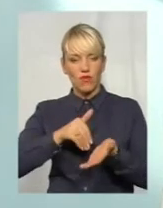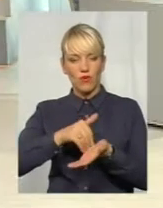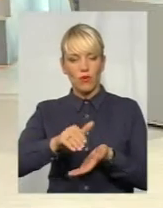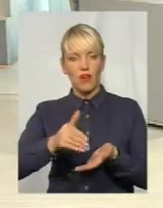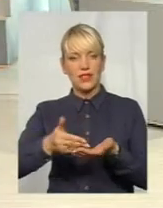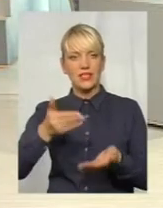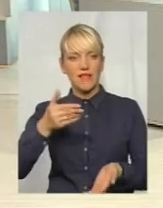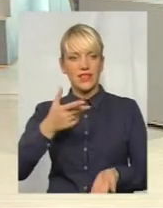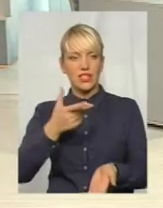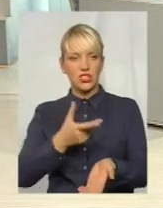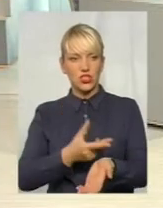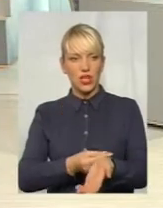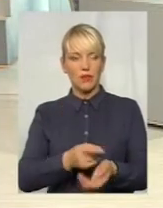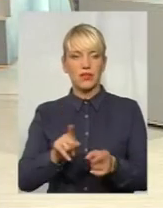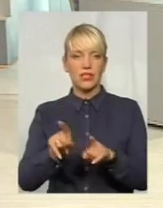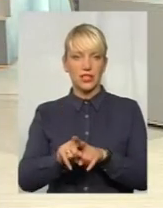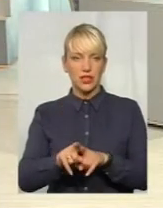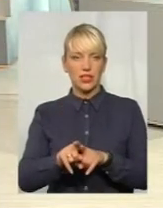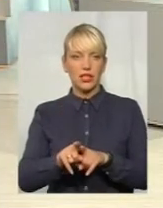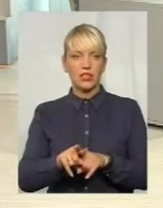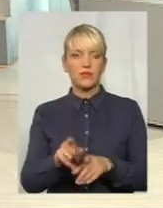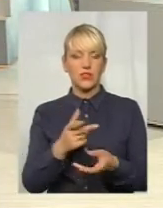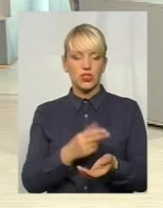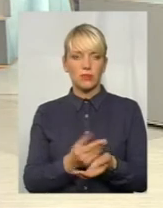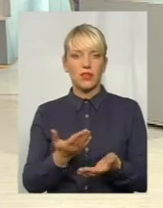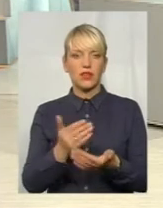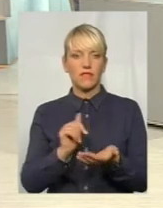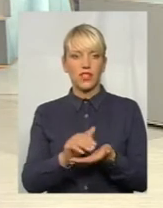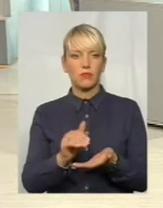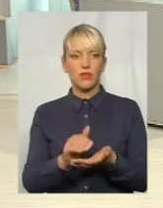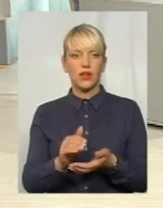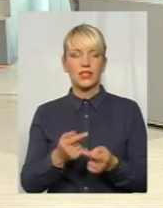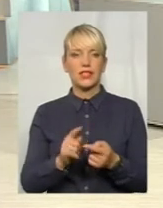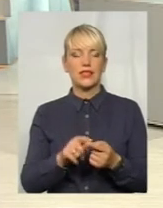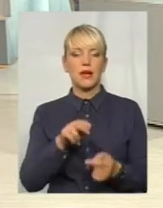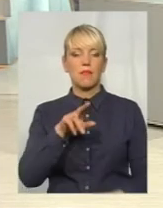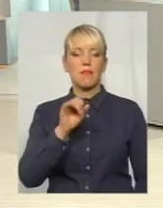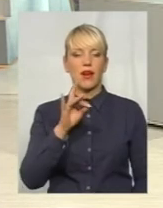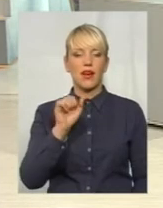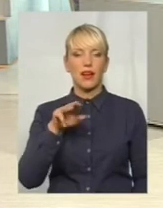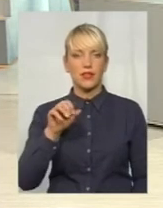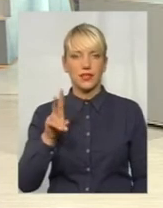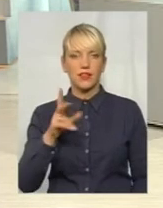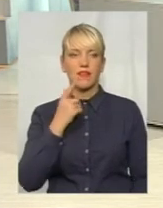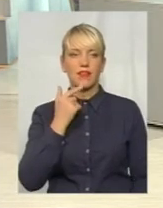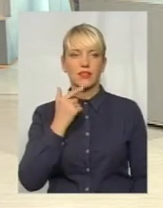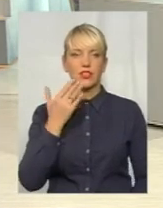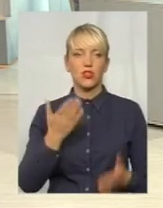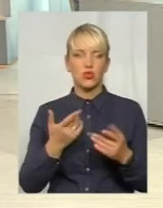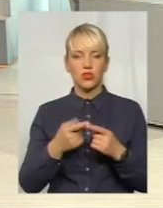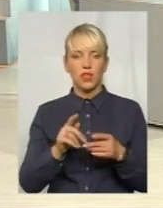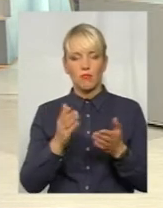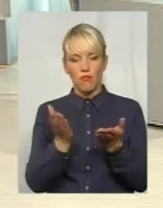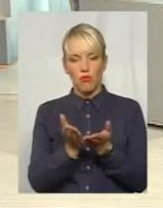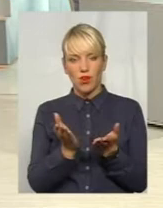щеплень. І одним з таких щепень, від яких вони відмовлялися, це було кір, паротит і краснуха. Ну, якщо порівняти, що це був приблизно